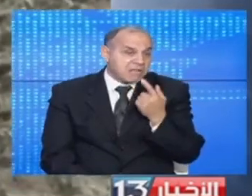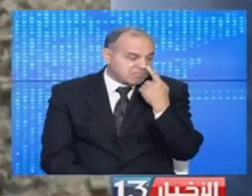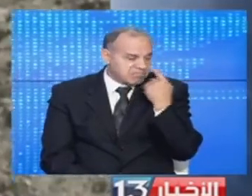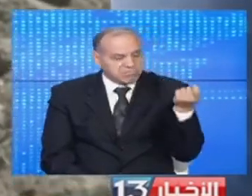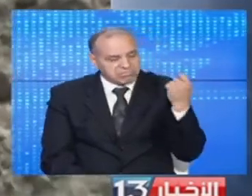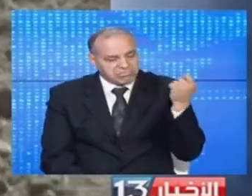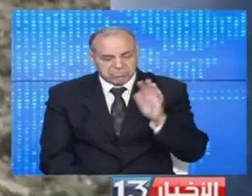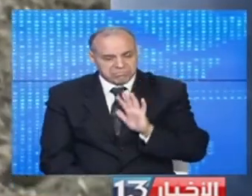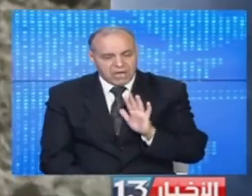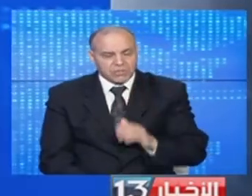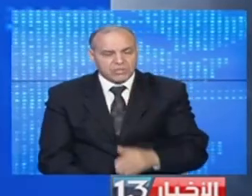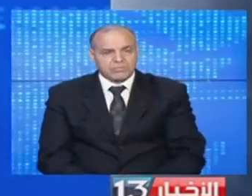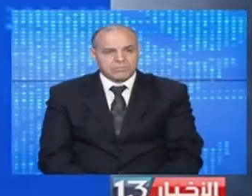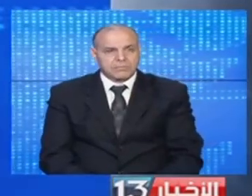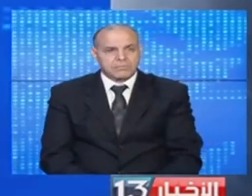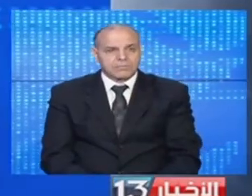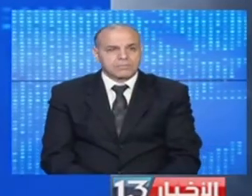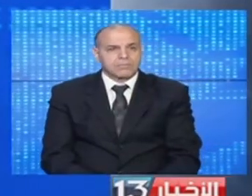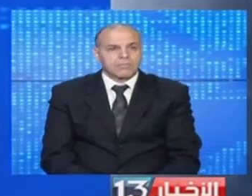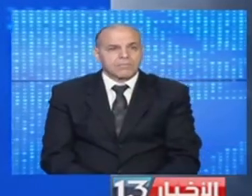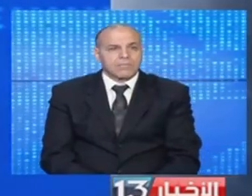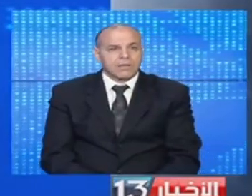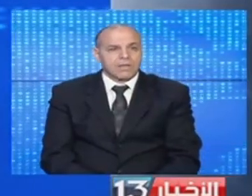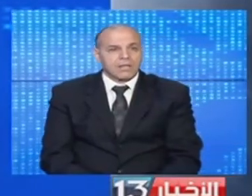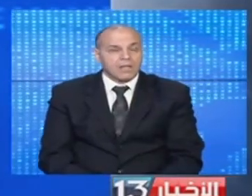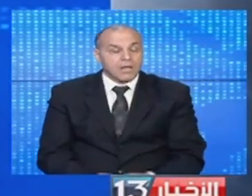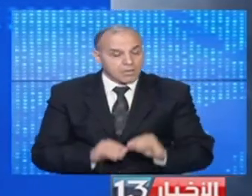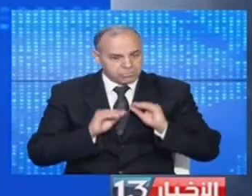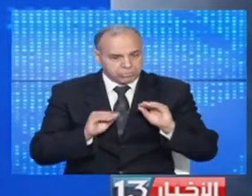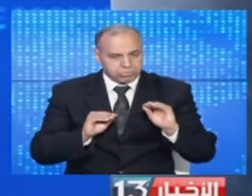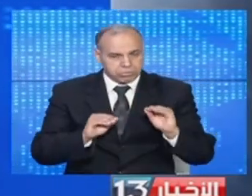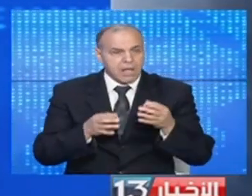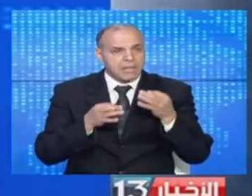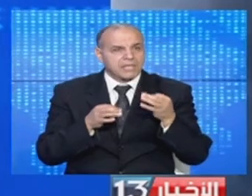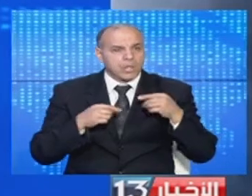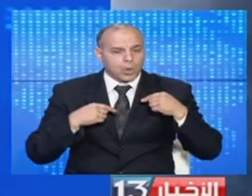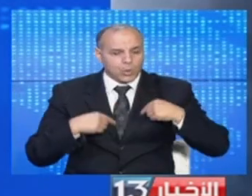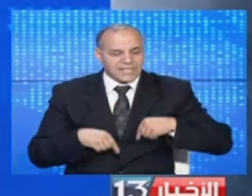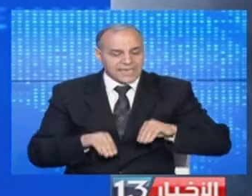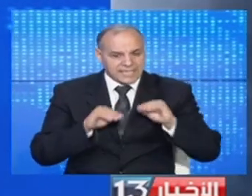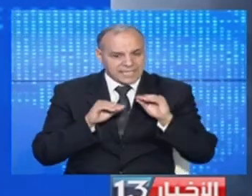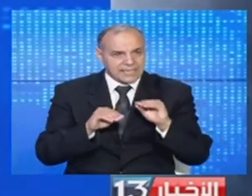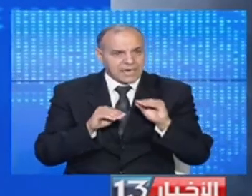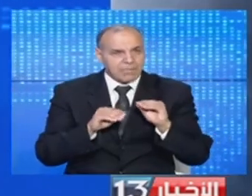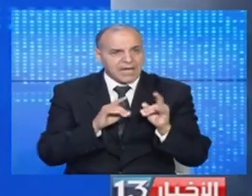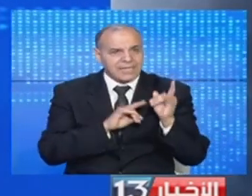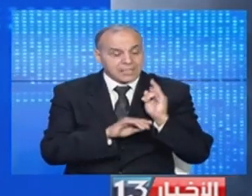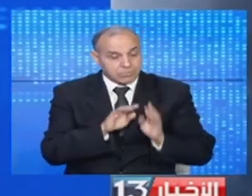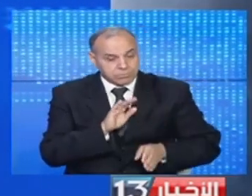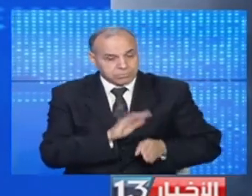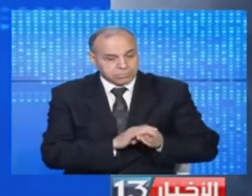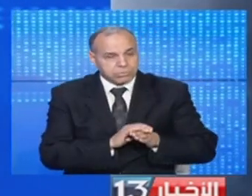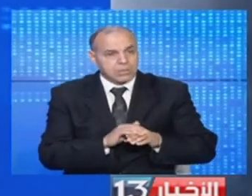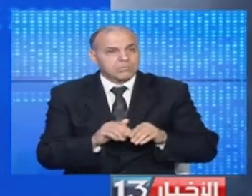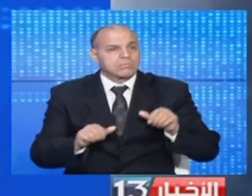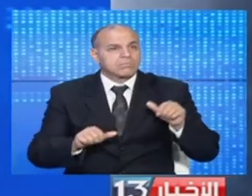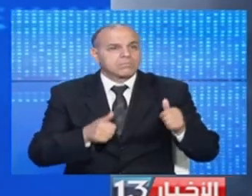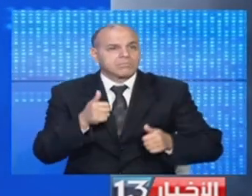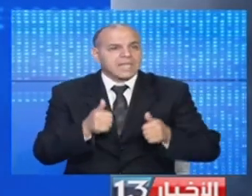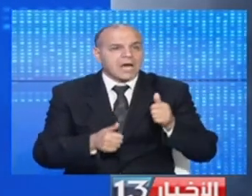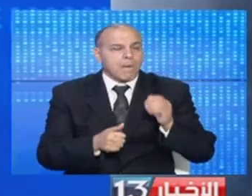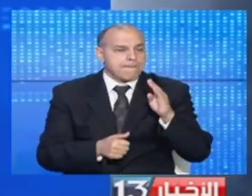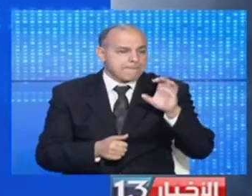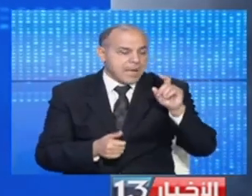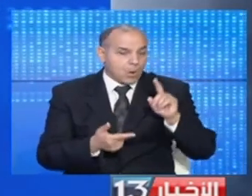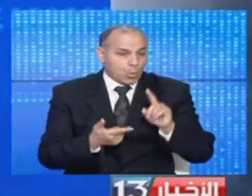مكلفة في الشأن التربوي ضبطت وزارة التربية تاريخ انطلاق الدورة الرئيسية لاختبارات